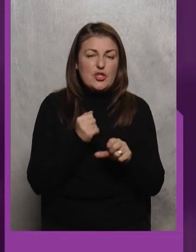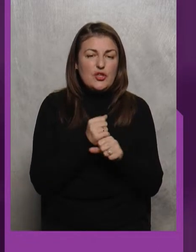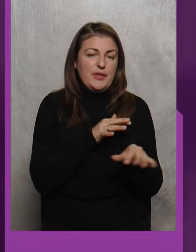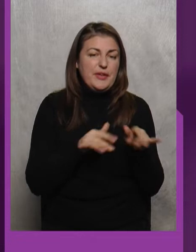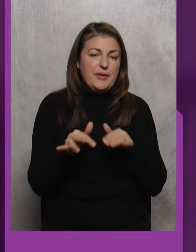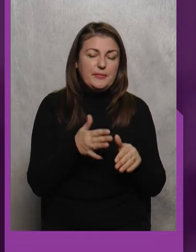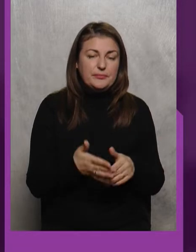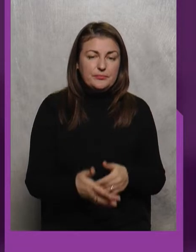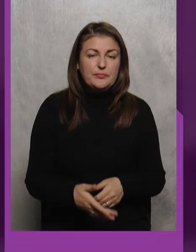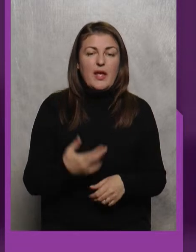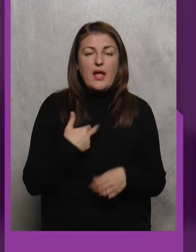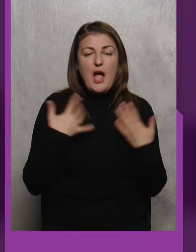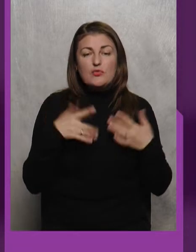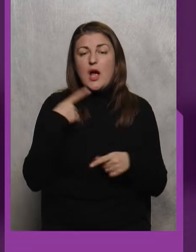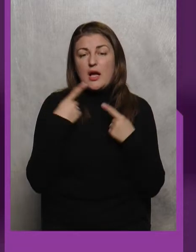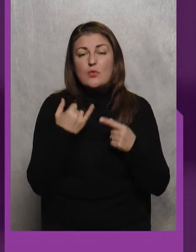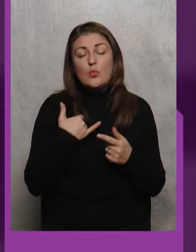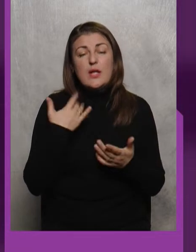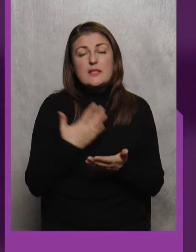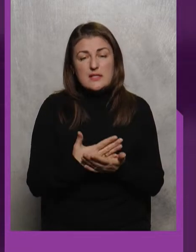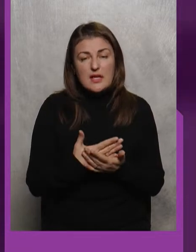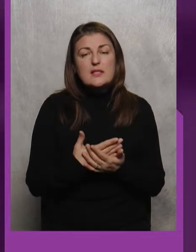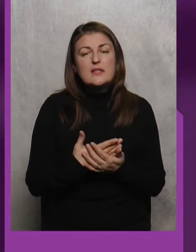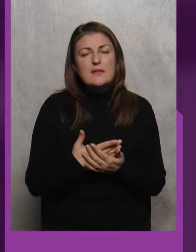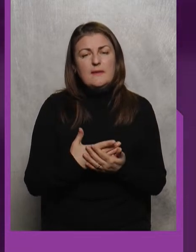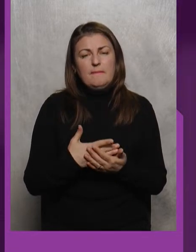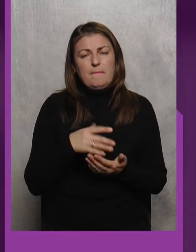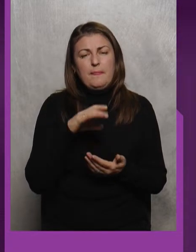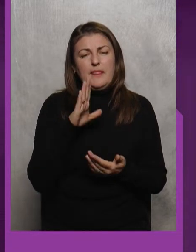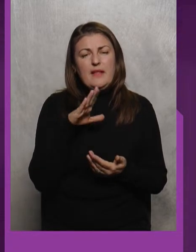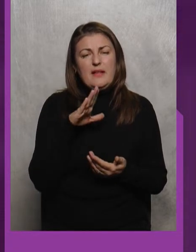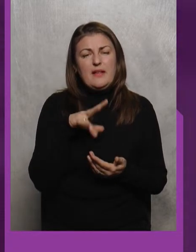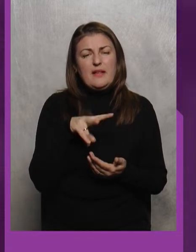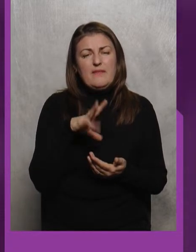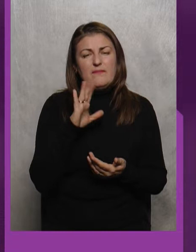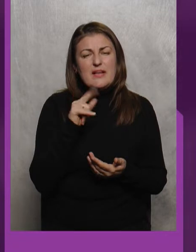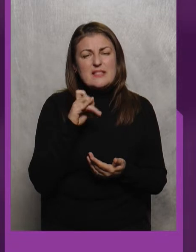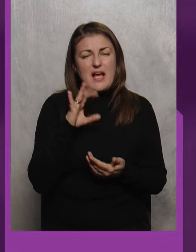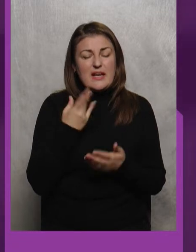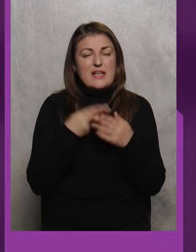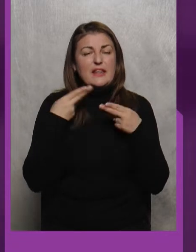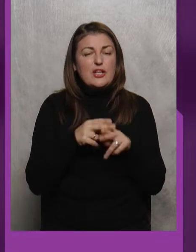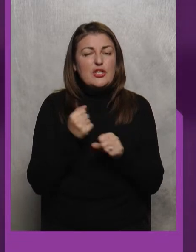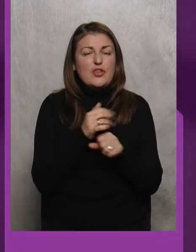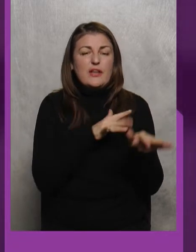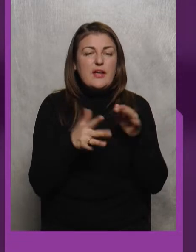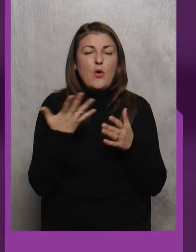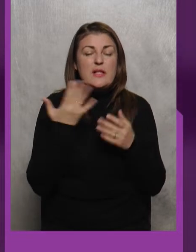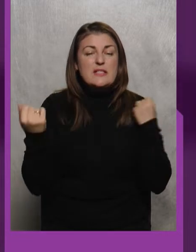Я вже казав Що в нас є І повний Вазарі Вазарі Це технічна Дія Коли спортсмен Проводить